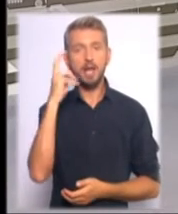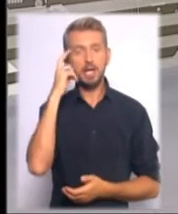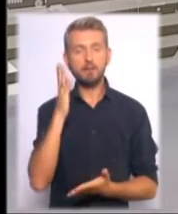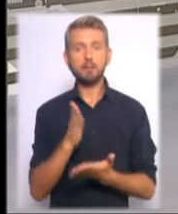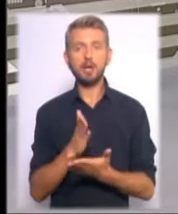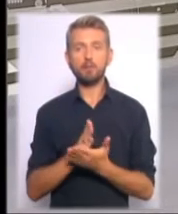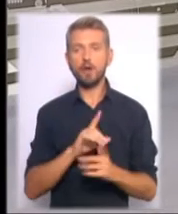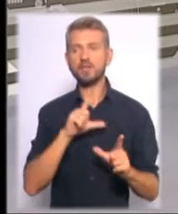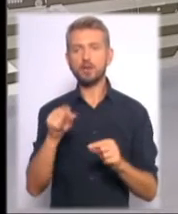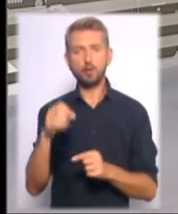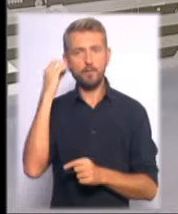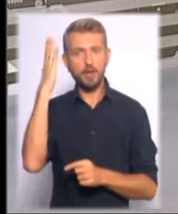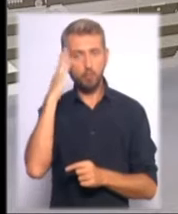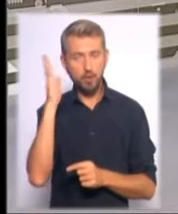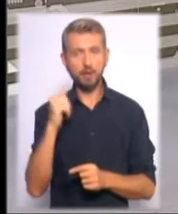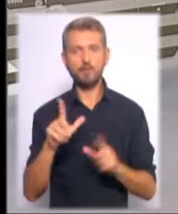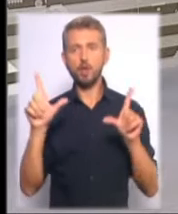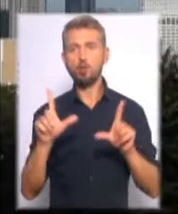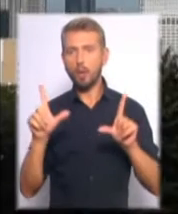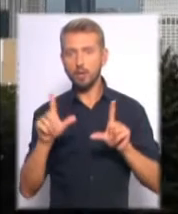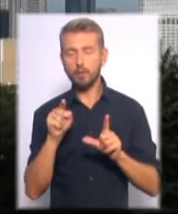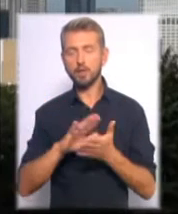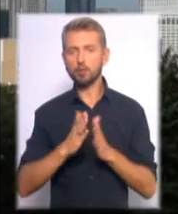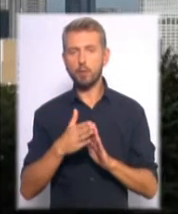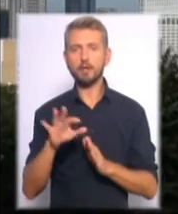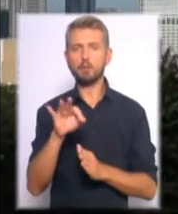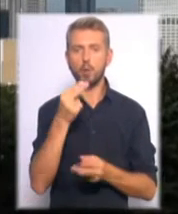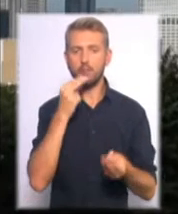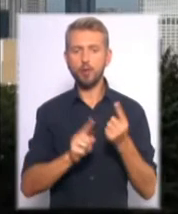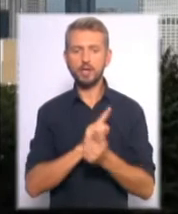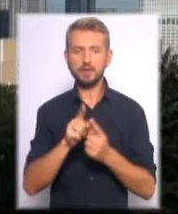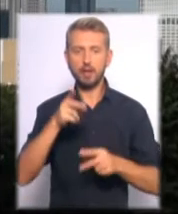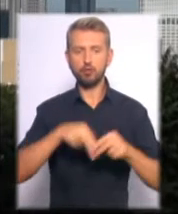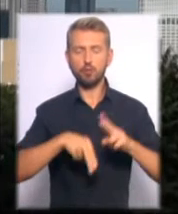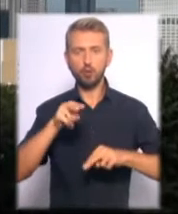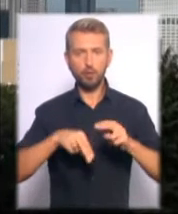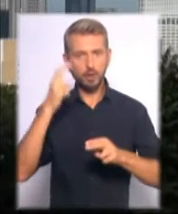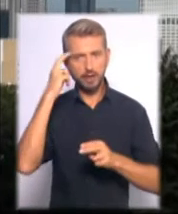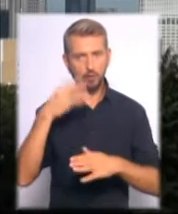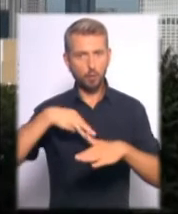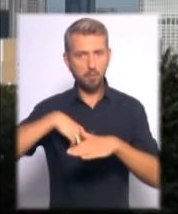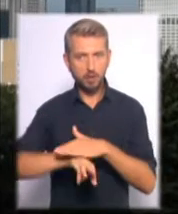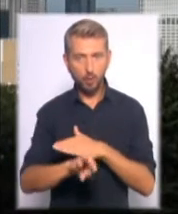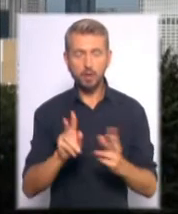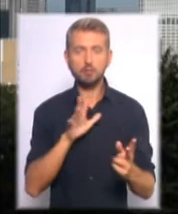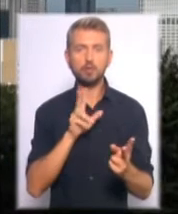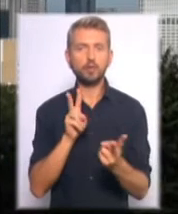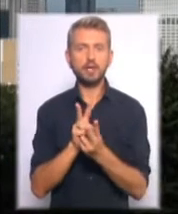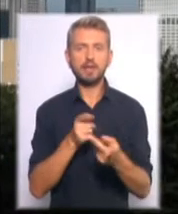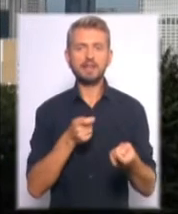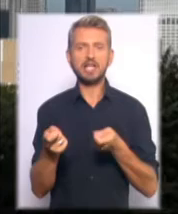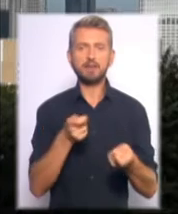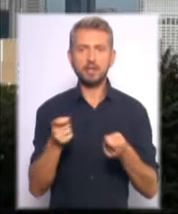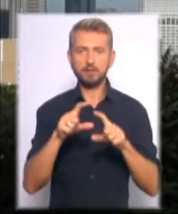Японії. У Токіо Віталій Кличко домовився з підприємцями про модернізацію та добудову київського метро. Зустрівся з керівництвом корпорації